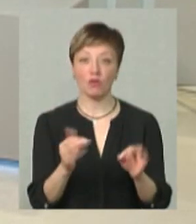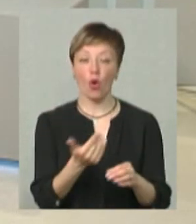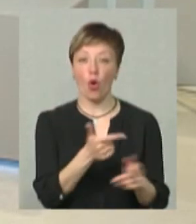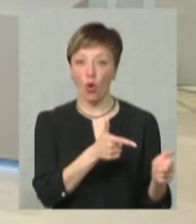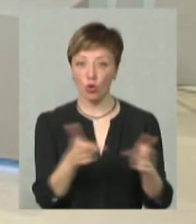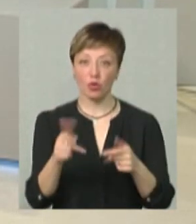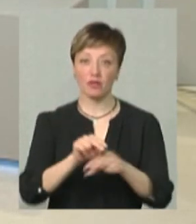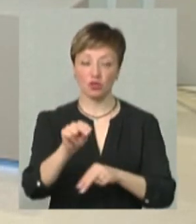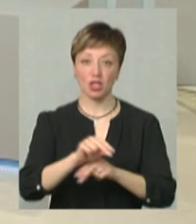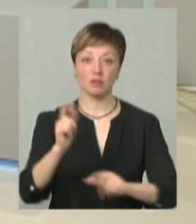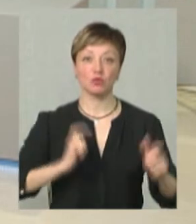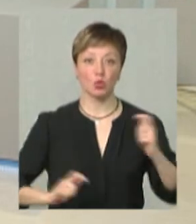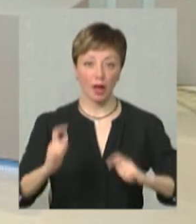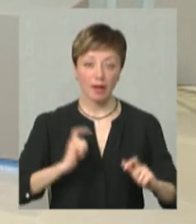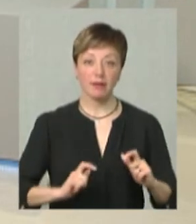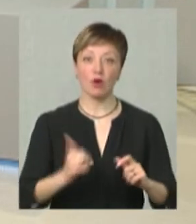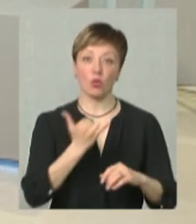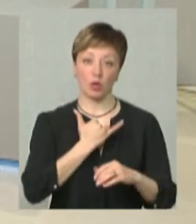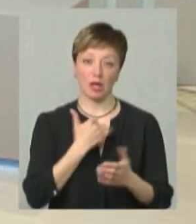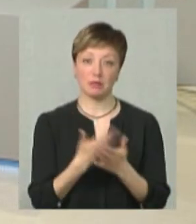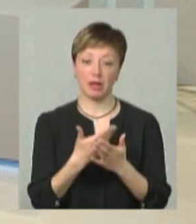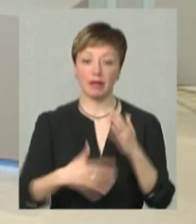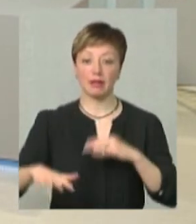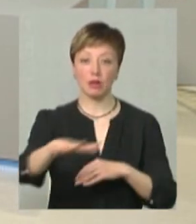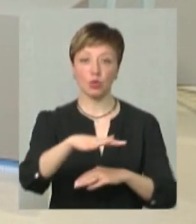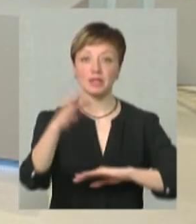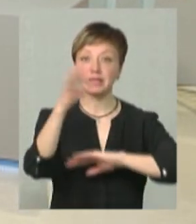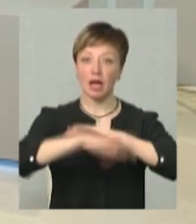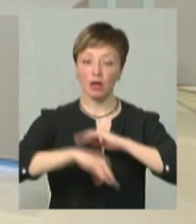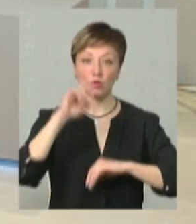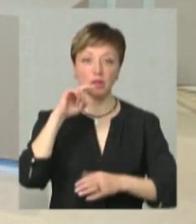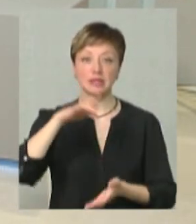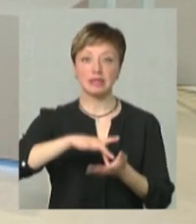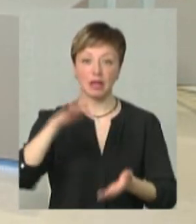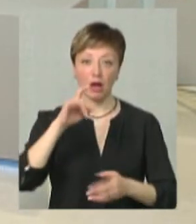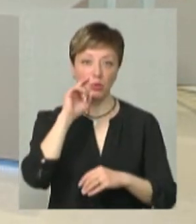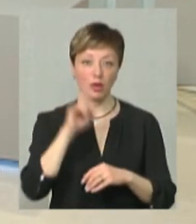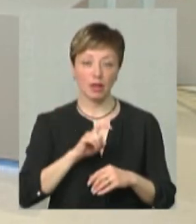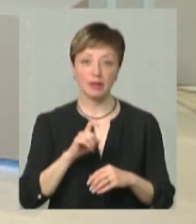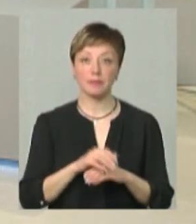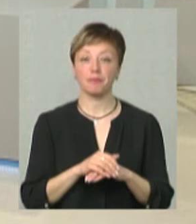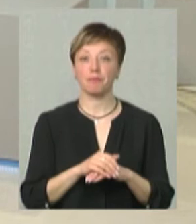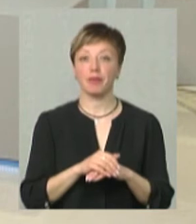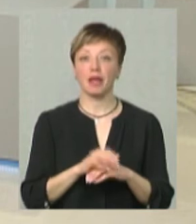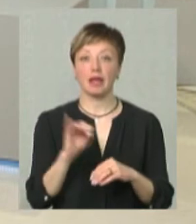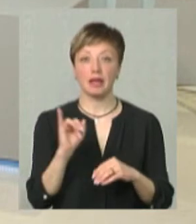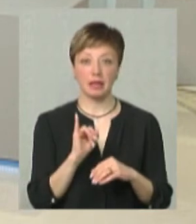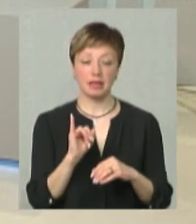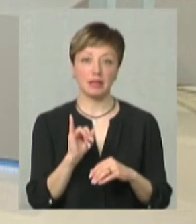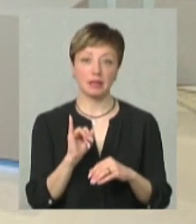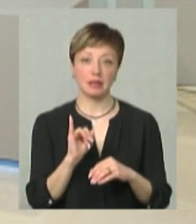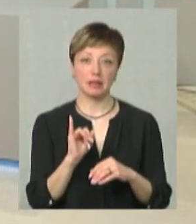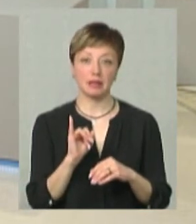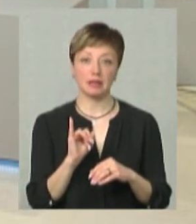у нас, наприклад, на території Західної України, Центральної України. І,